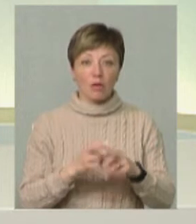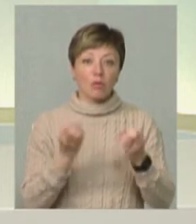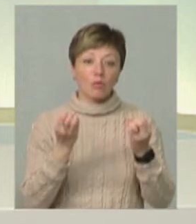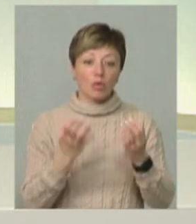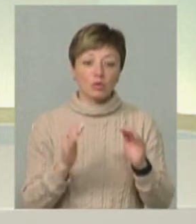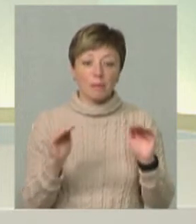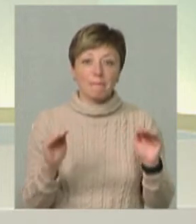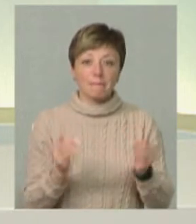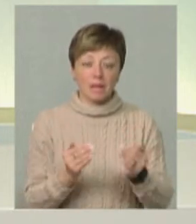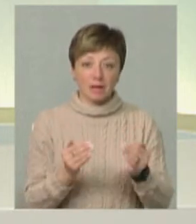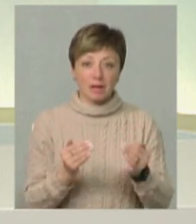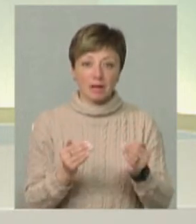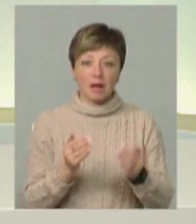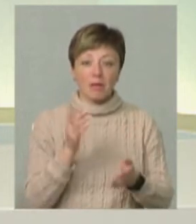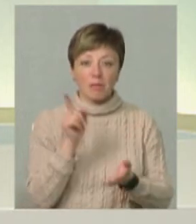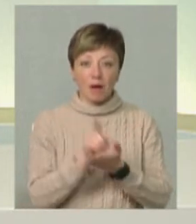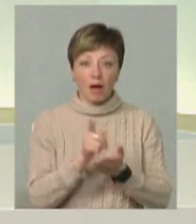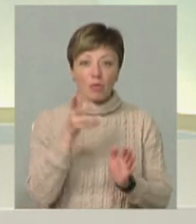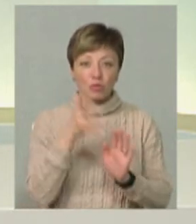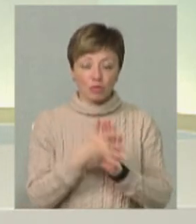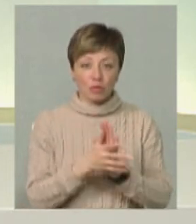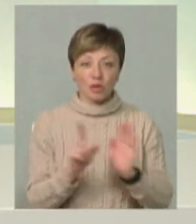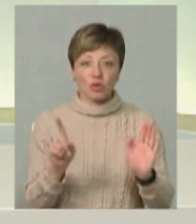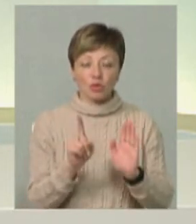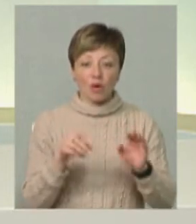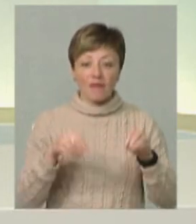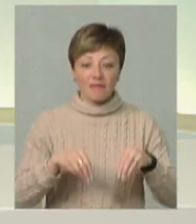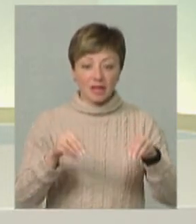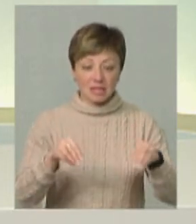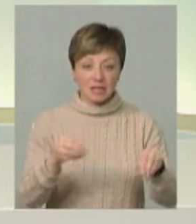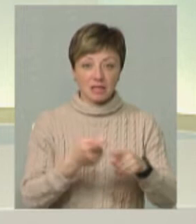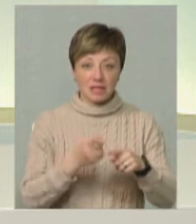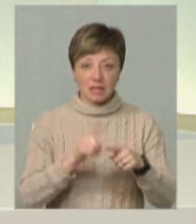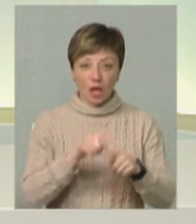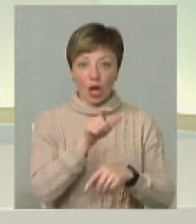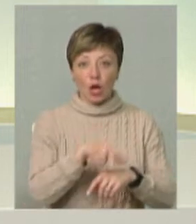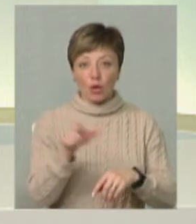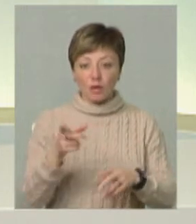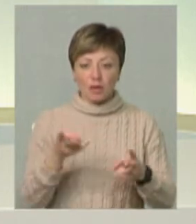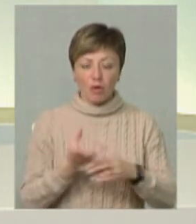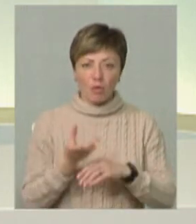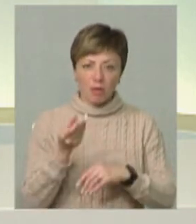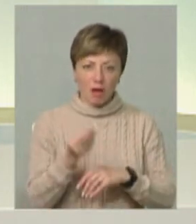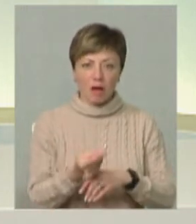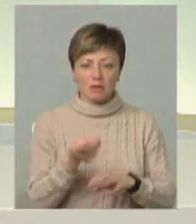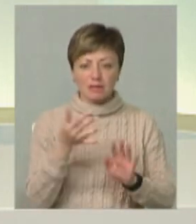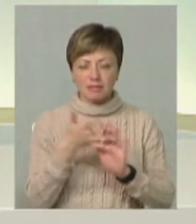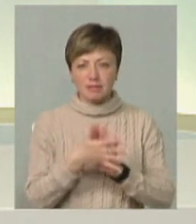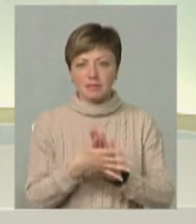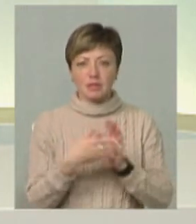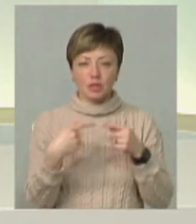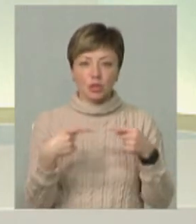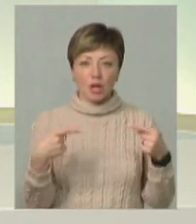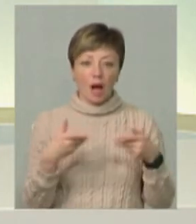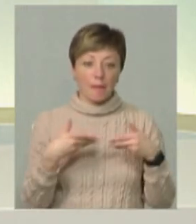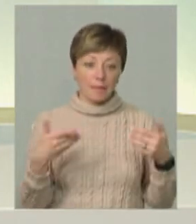мінімізований. Ви маємо розуміти, що висадивши це людям треба оплачувати, це певні затрати, інші.